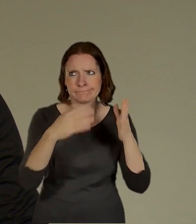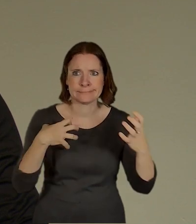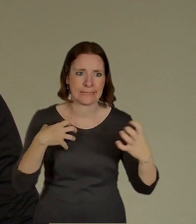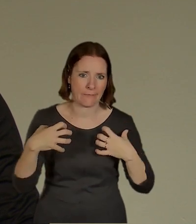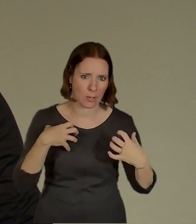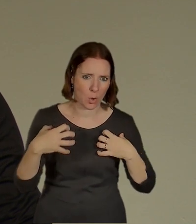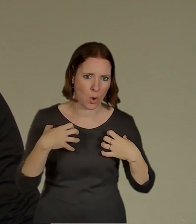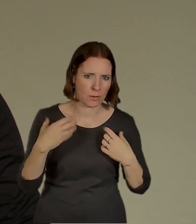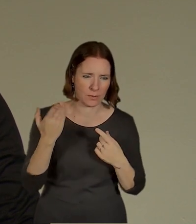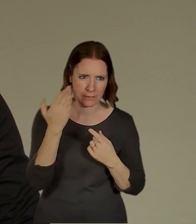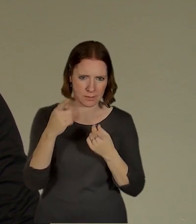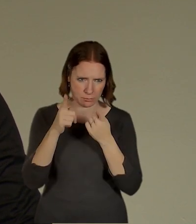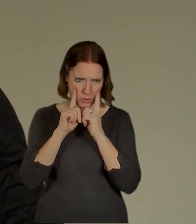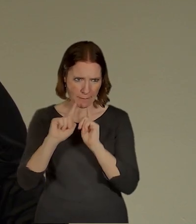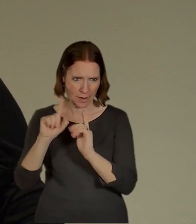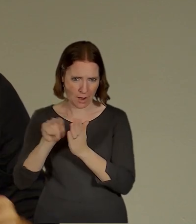zpracovával.